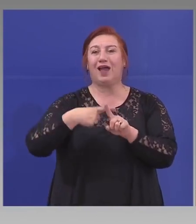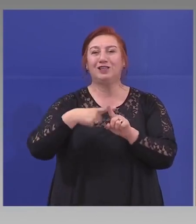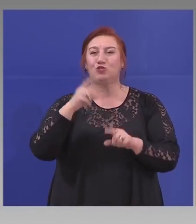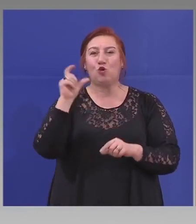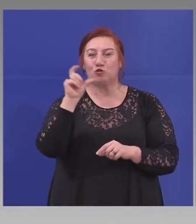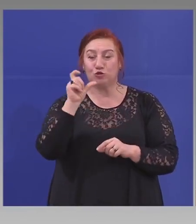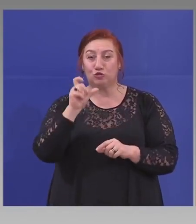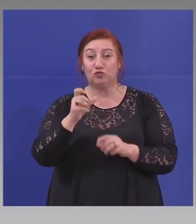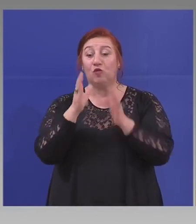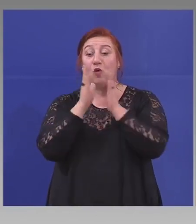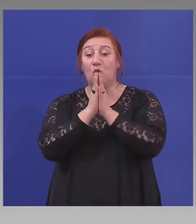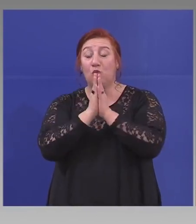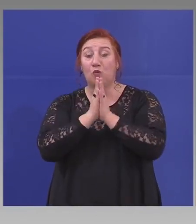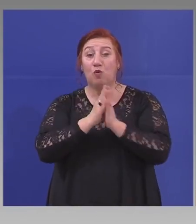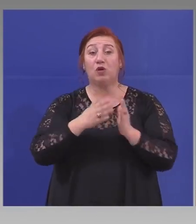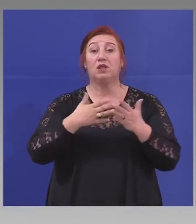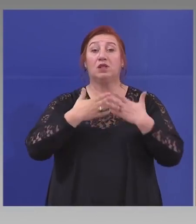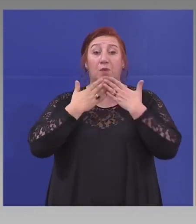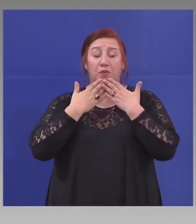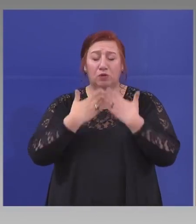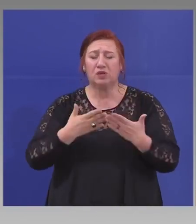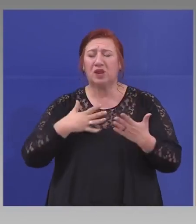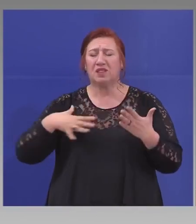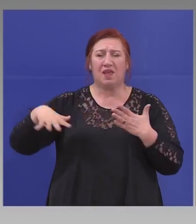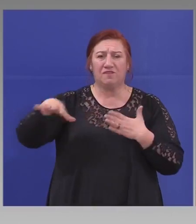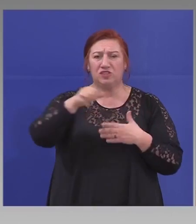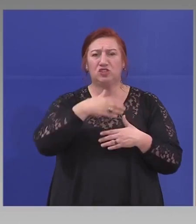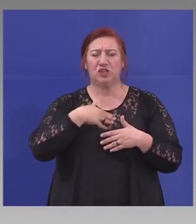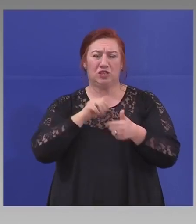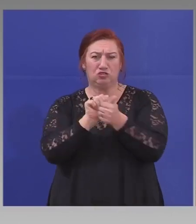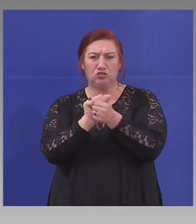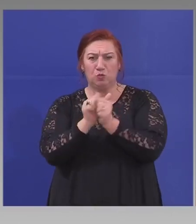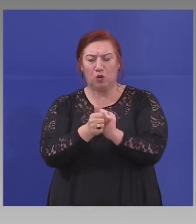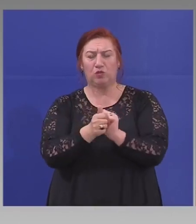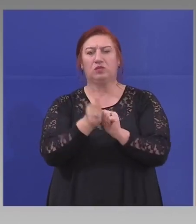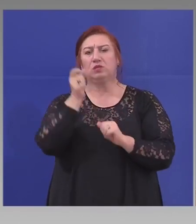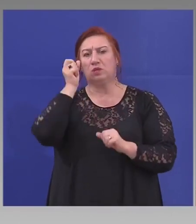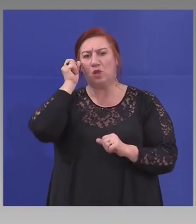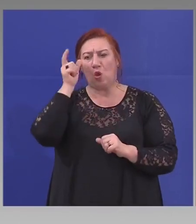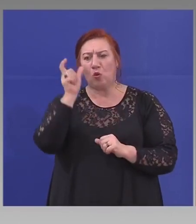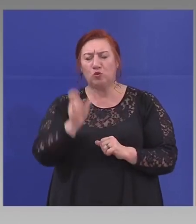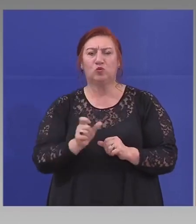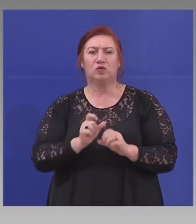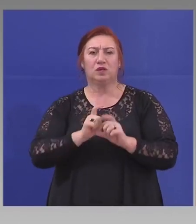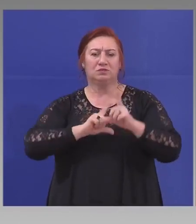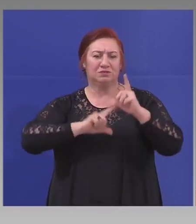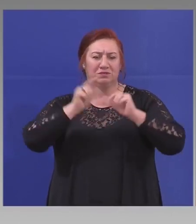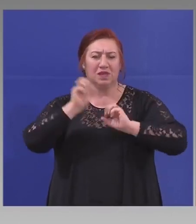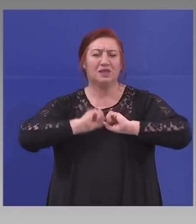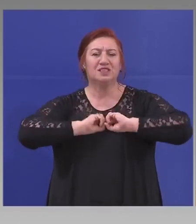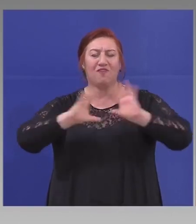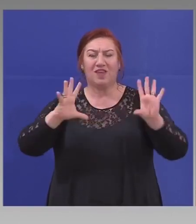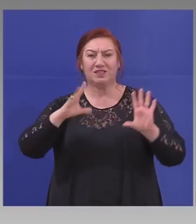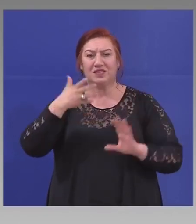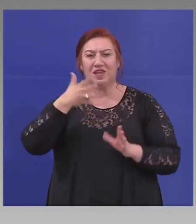благодаря на всички наши спортни, културни звезди и имена, които